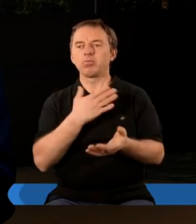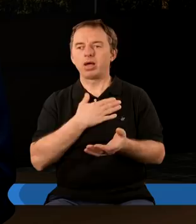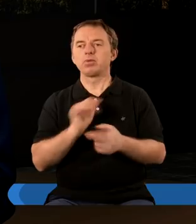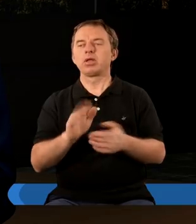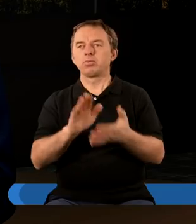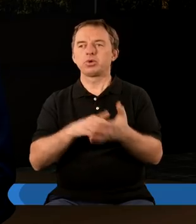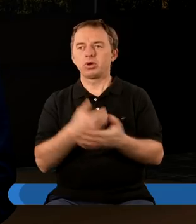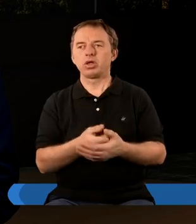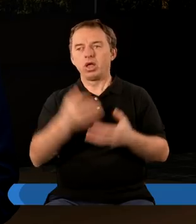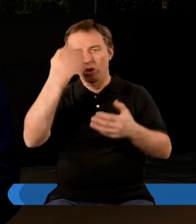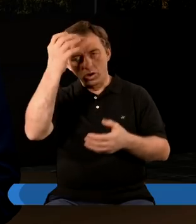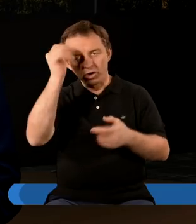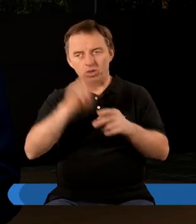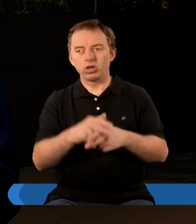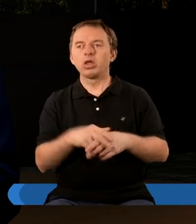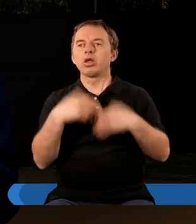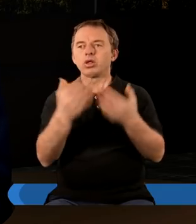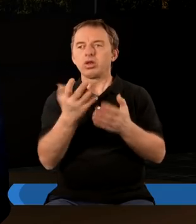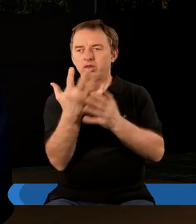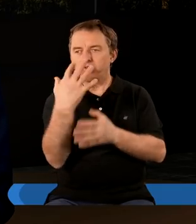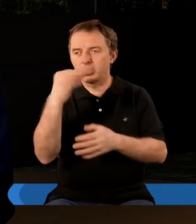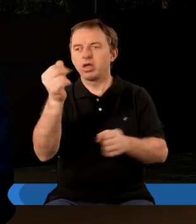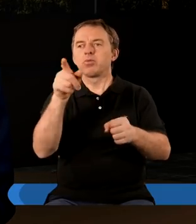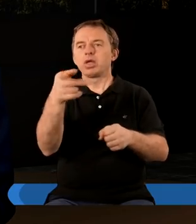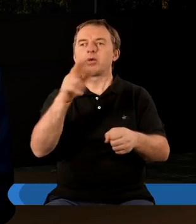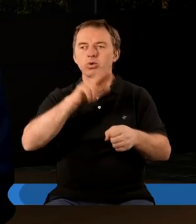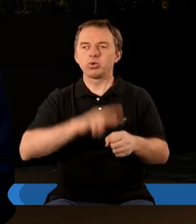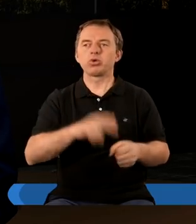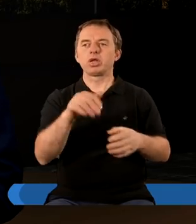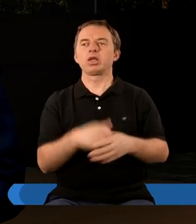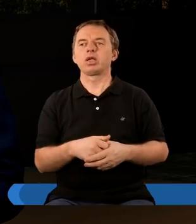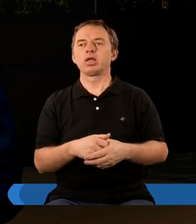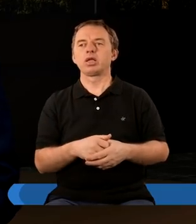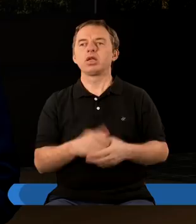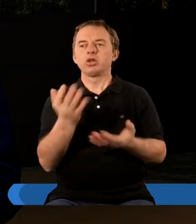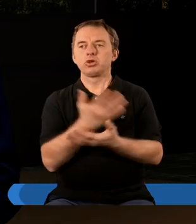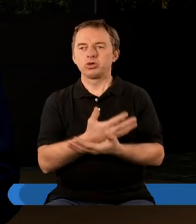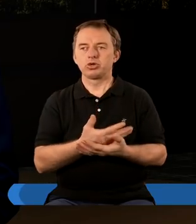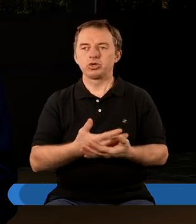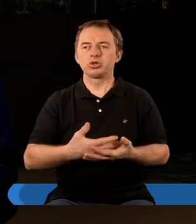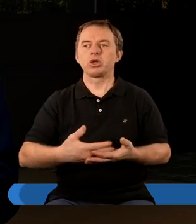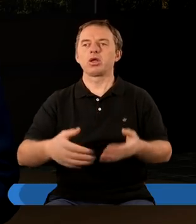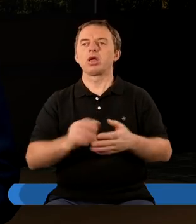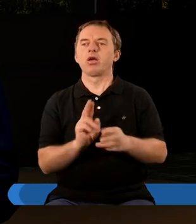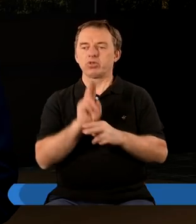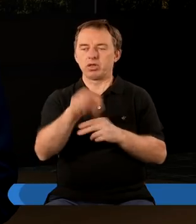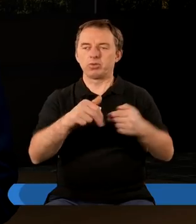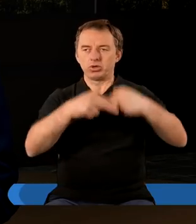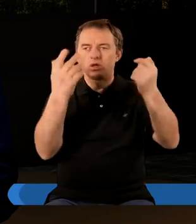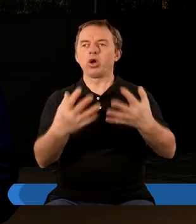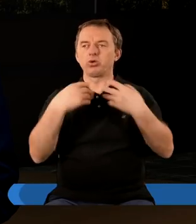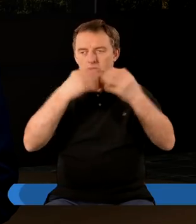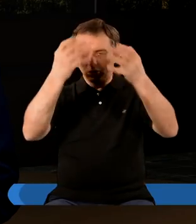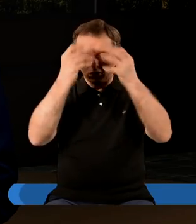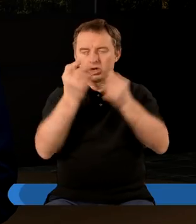tego przykład. Korony, które są komu dane? Zwycięzcom. Tym, którzy z ziemi wstępują do nieba,